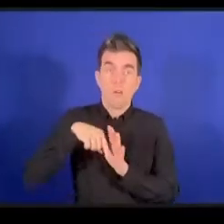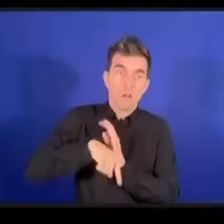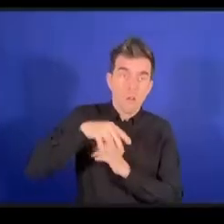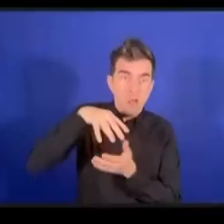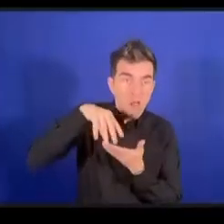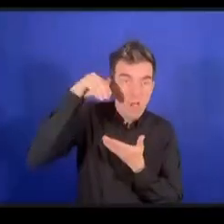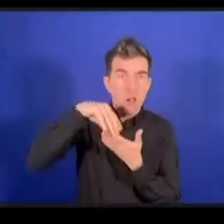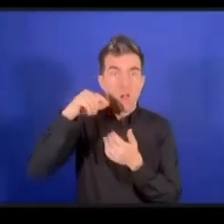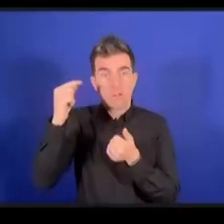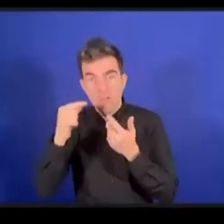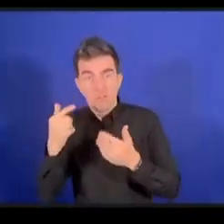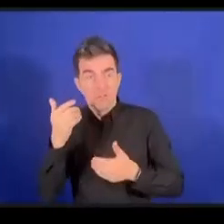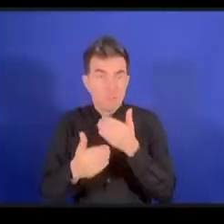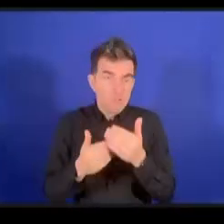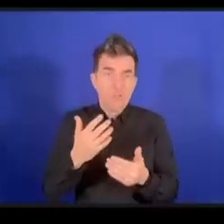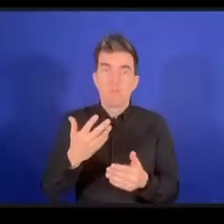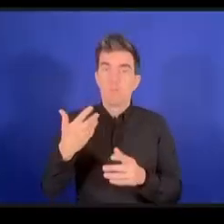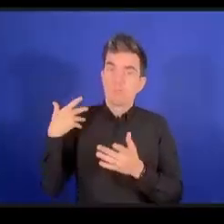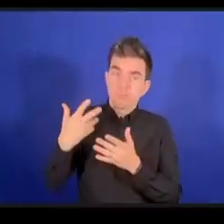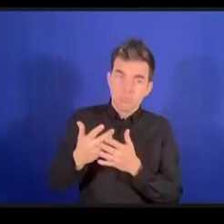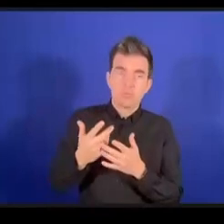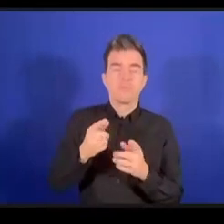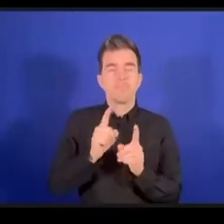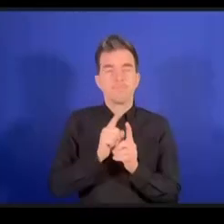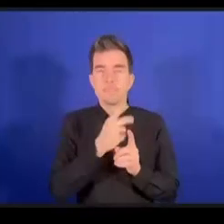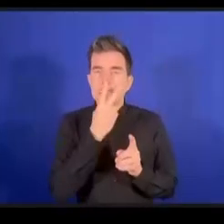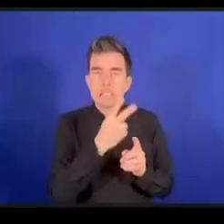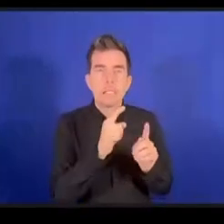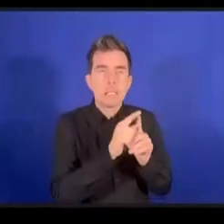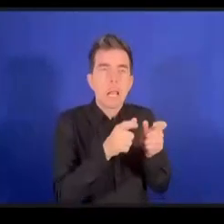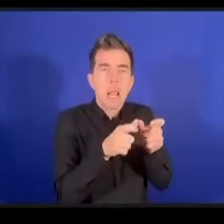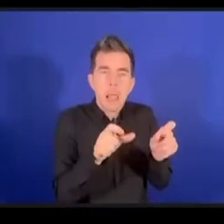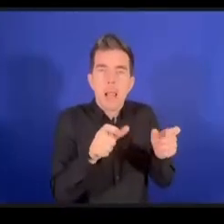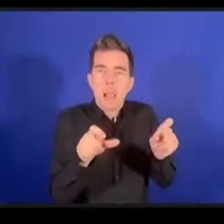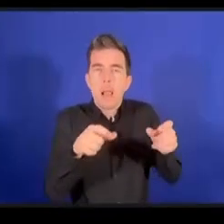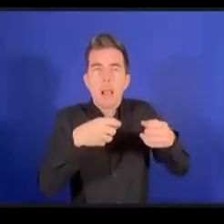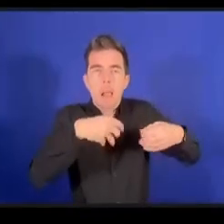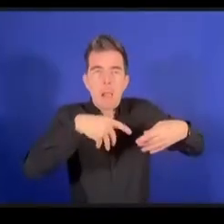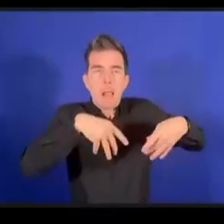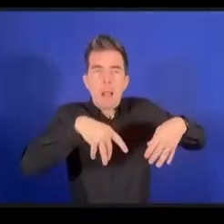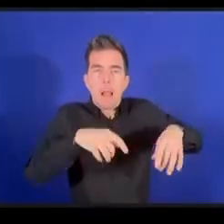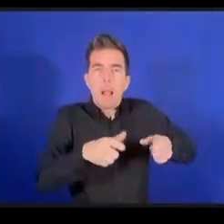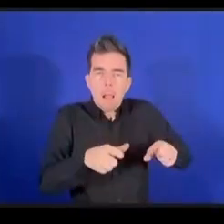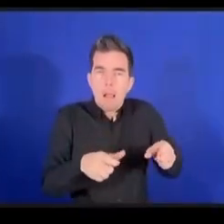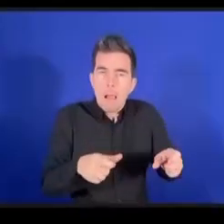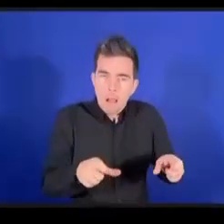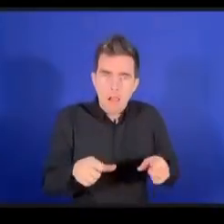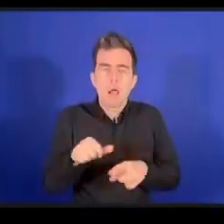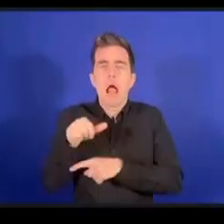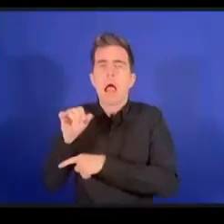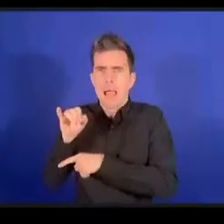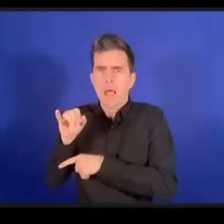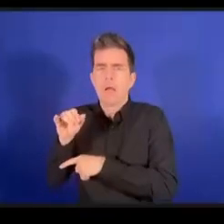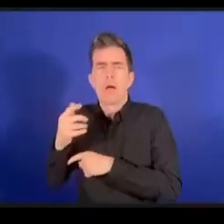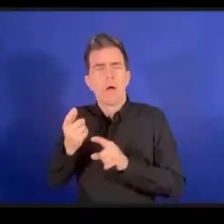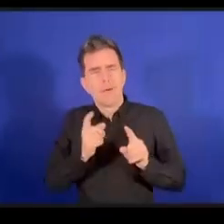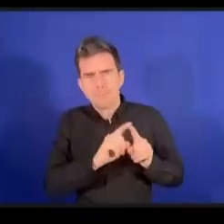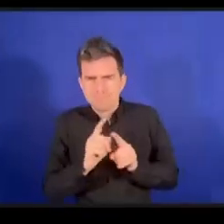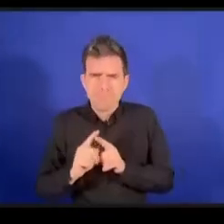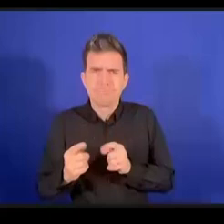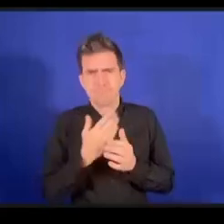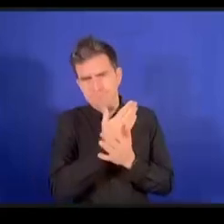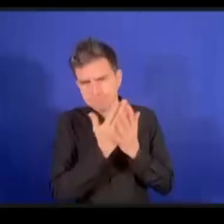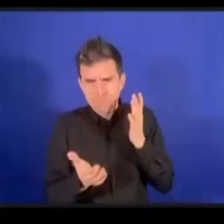واستلاحية الذكاء الاصطناعي فيه أيضا أو يحتاج إلى أدوات